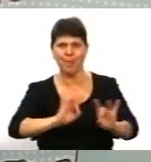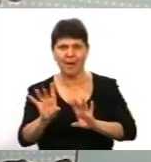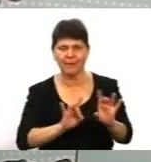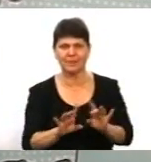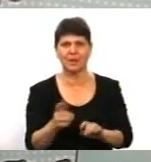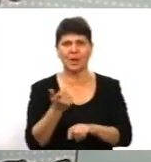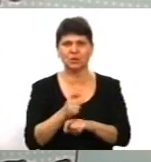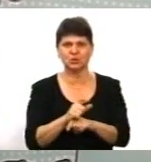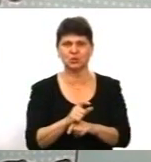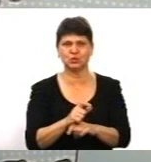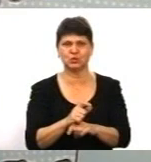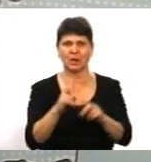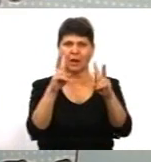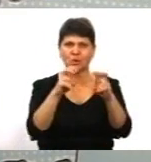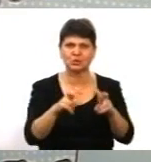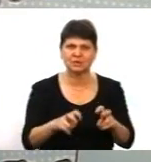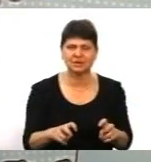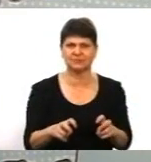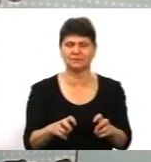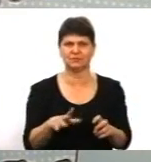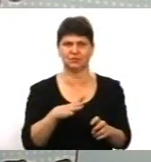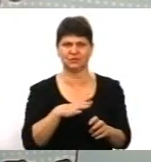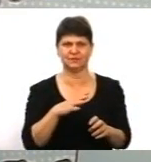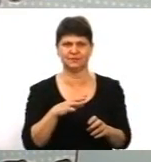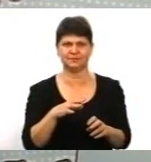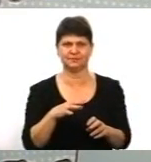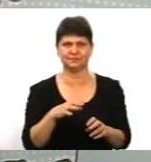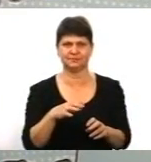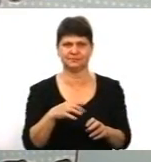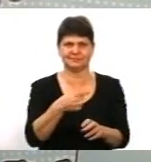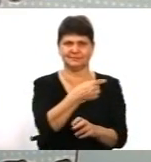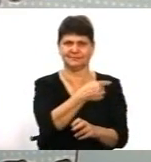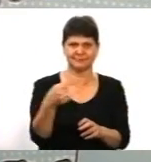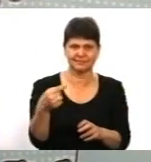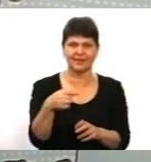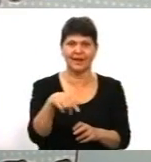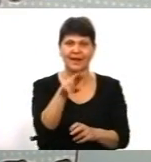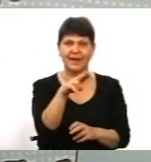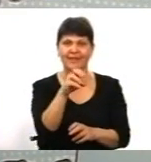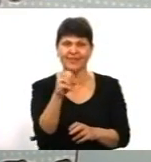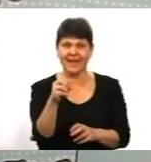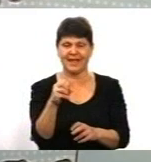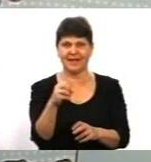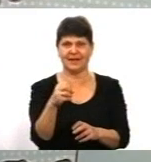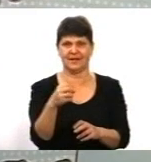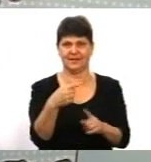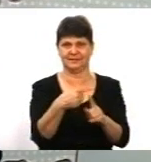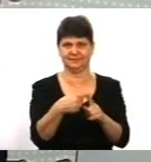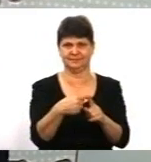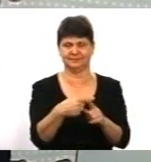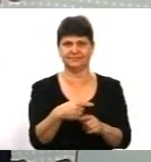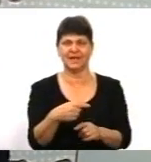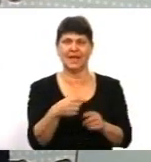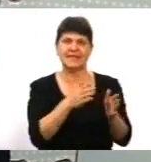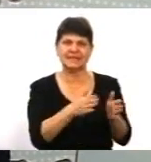розслідуваннями. Де позитив? Де якась наполеглива системна робота на